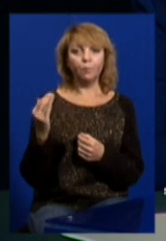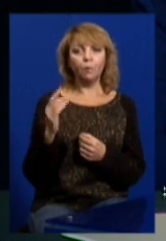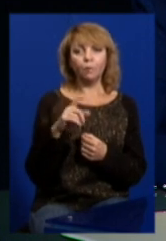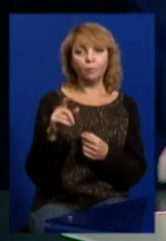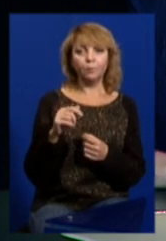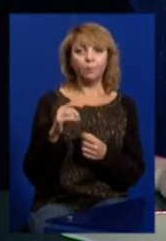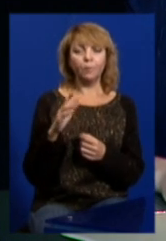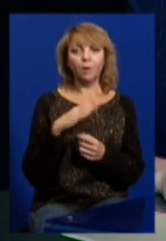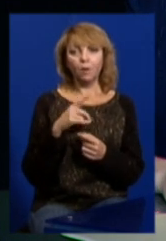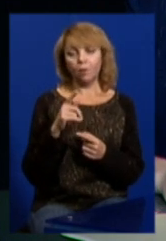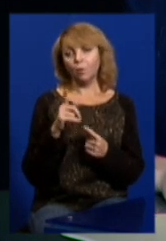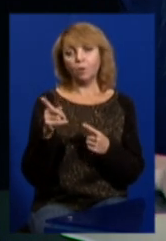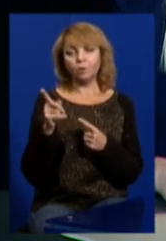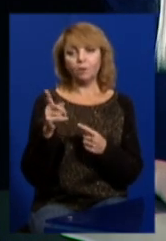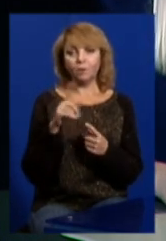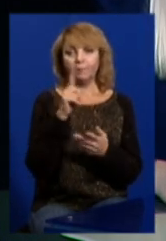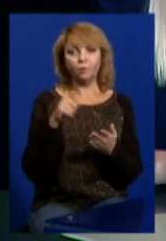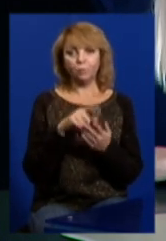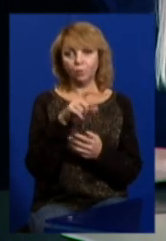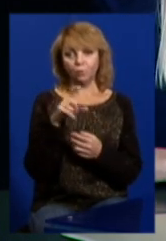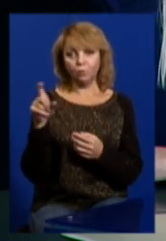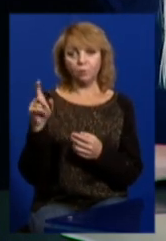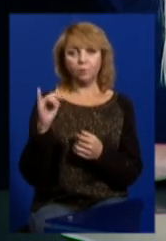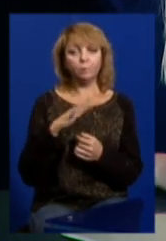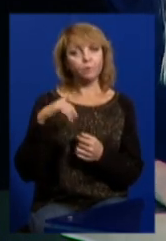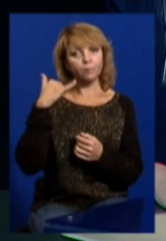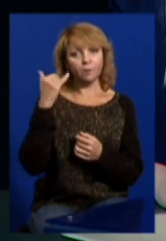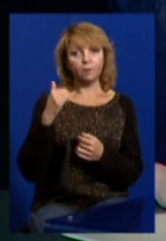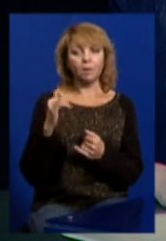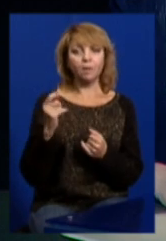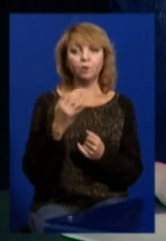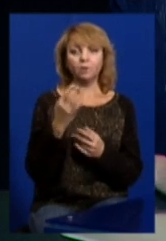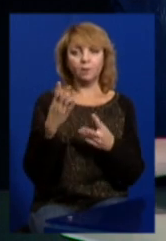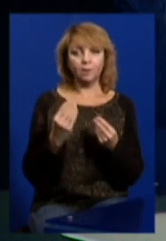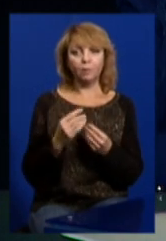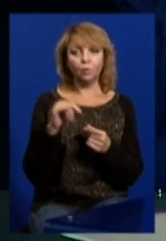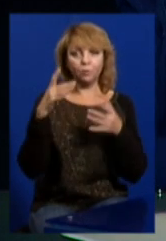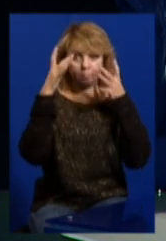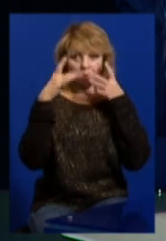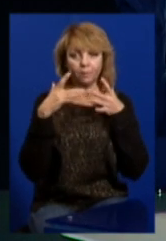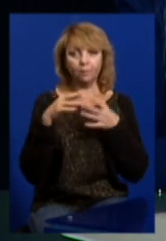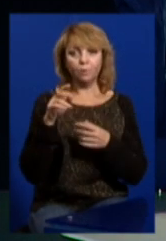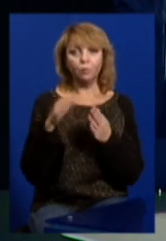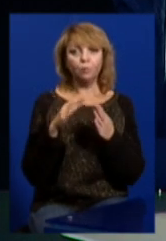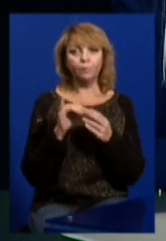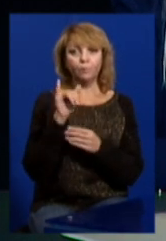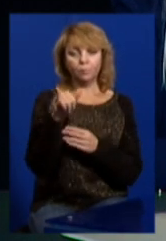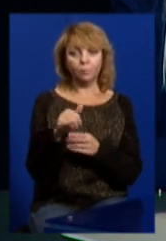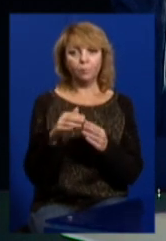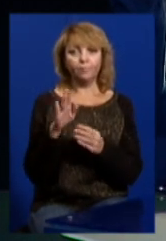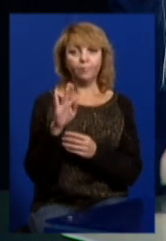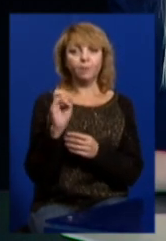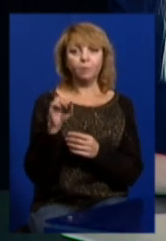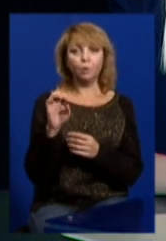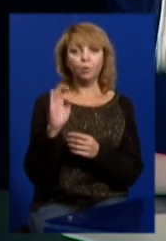погрожують невідомі. Спочатку погрози надходили телефоном, а за кілька днів люди в Балаклавах прийшли до будинку судді Володимира